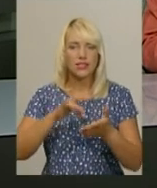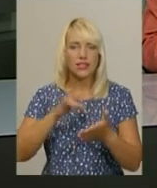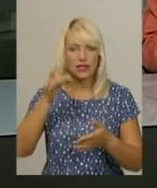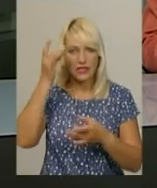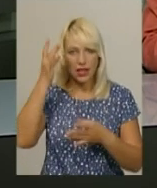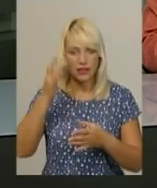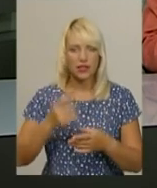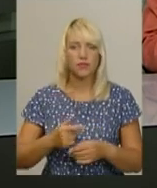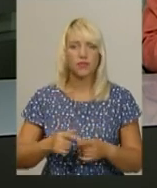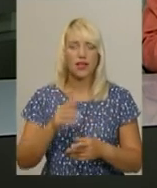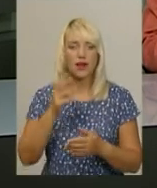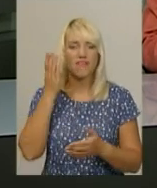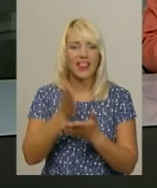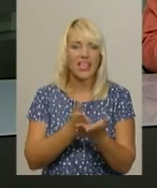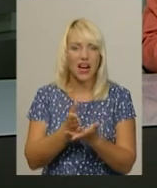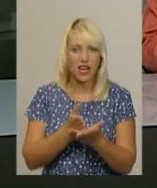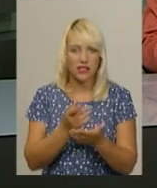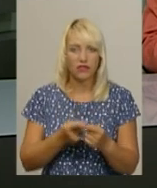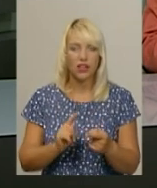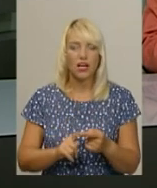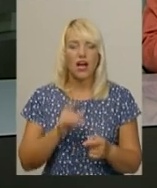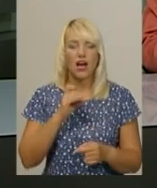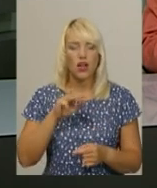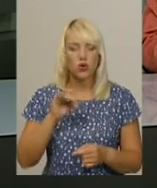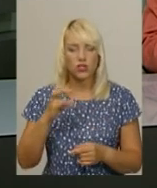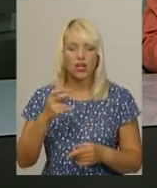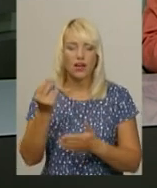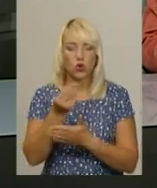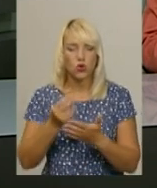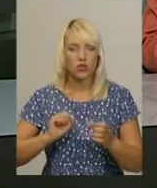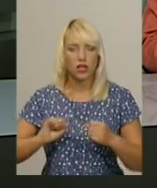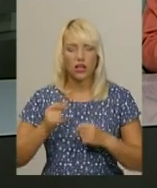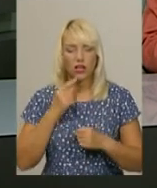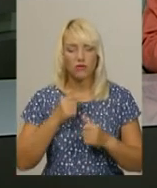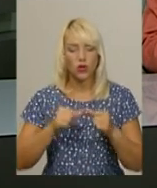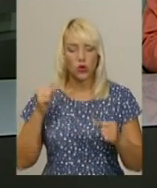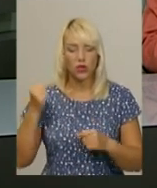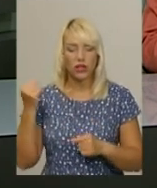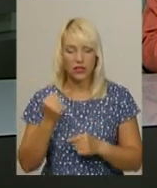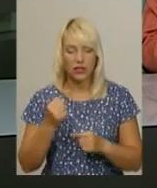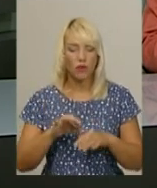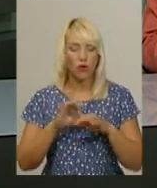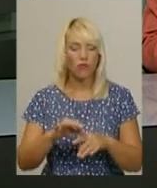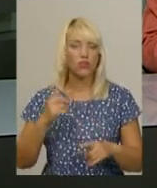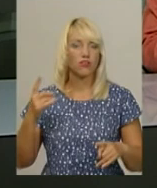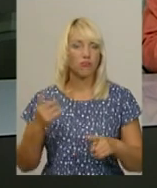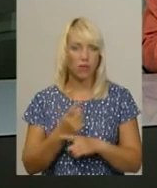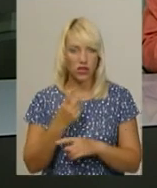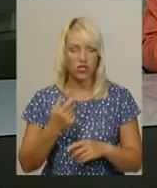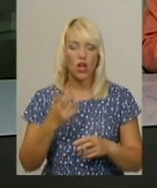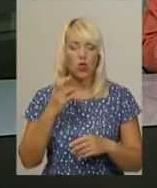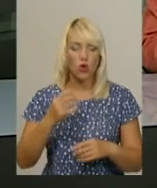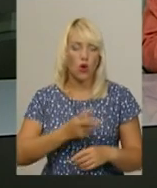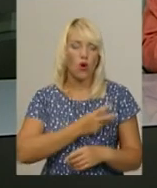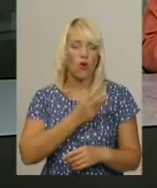міської ради. Художній керівник центру Михайло Люшня каже, минулої неділі проводили такий захід вперше, але охочих потанцювати